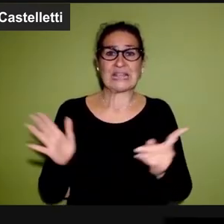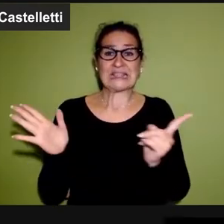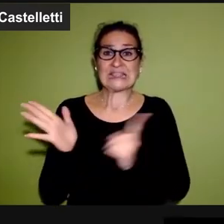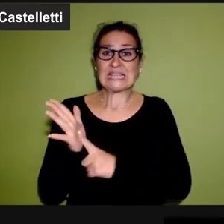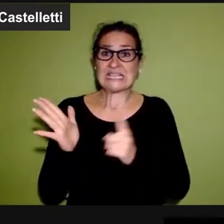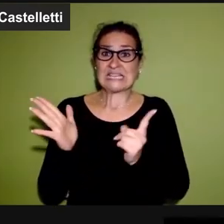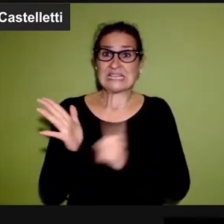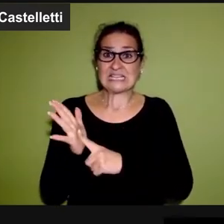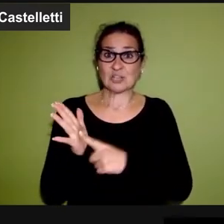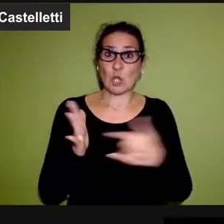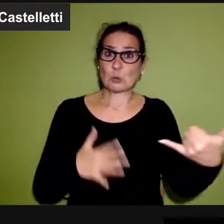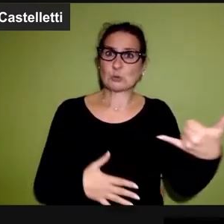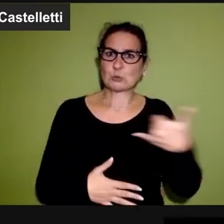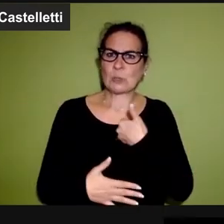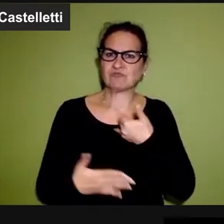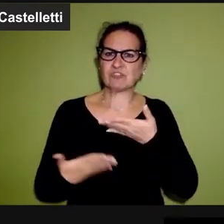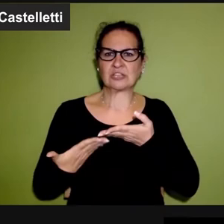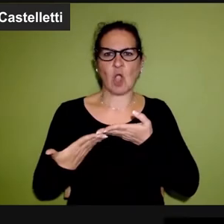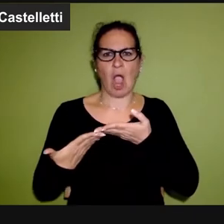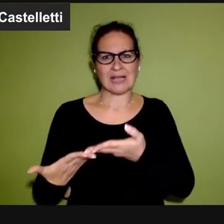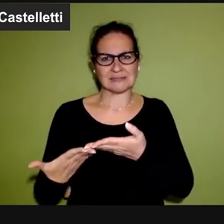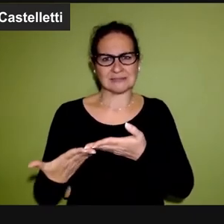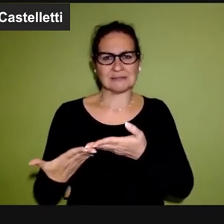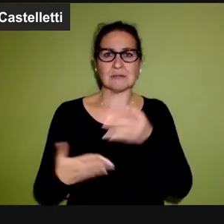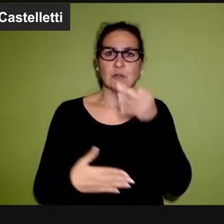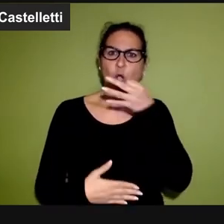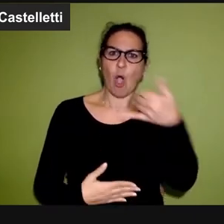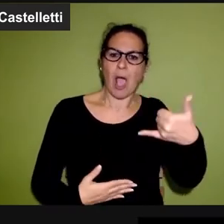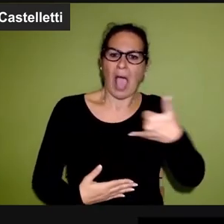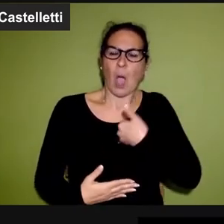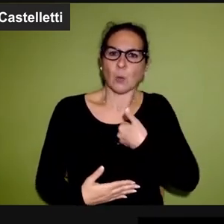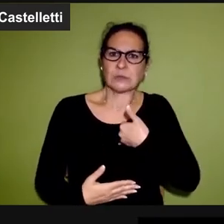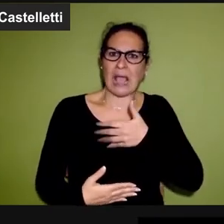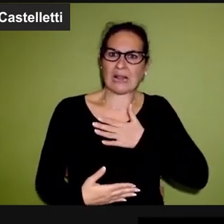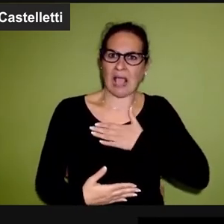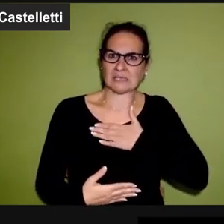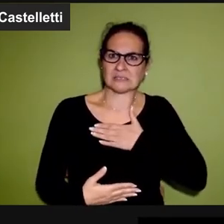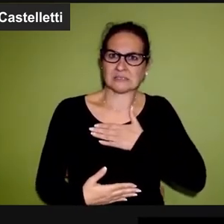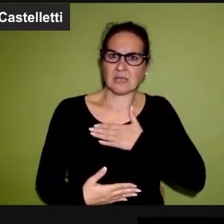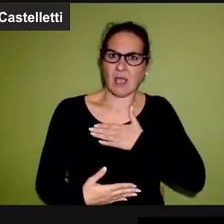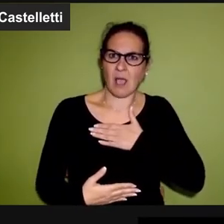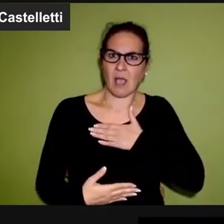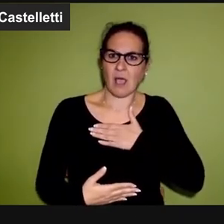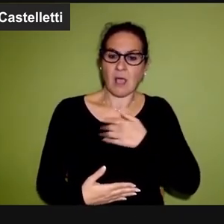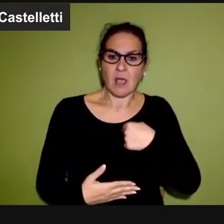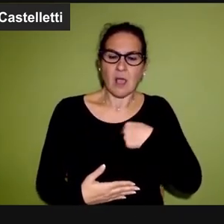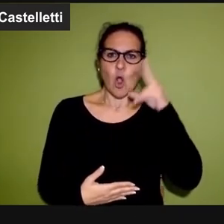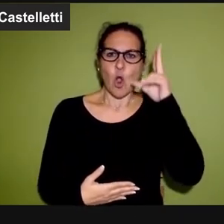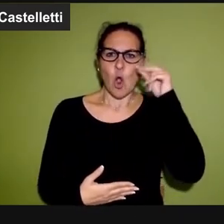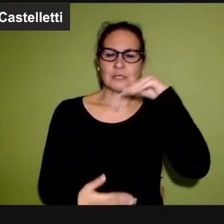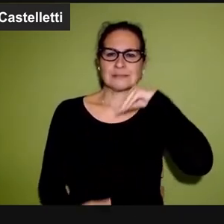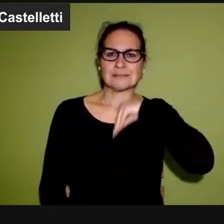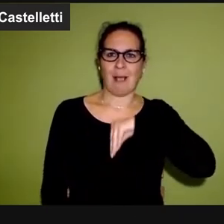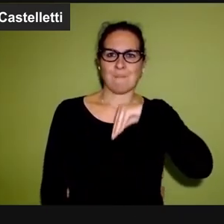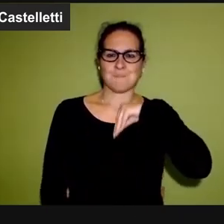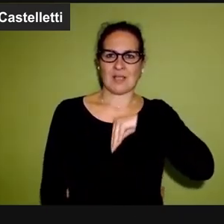Il diritto all'eutanasia o al suicidio assistito consiste solo nel fatto che una persona